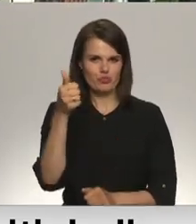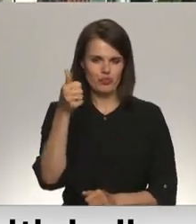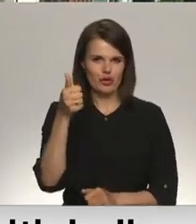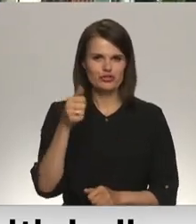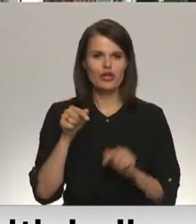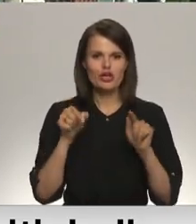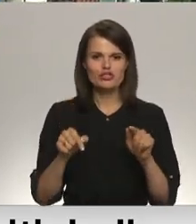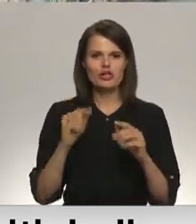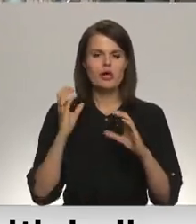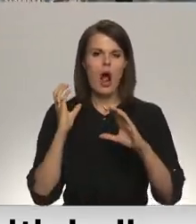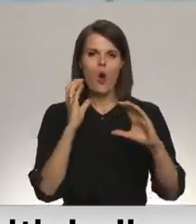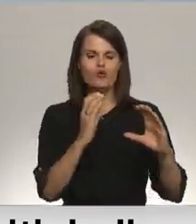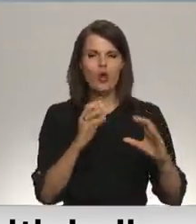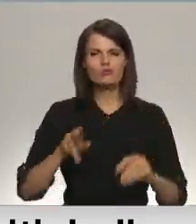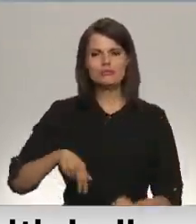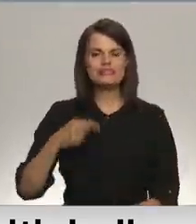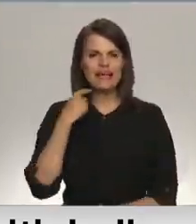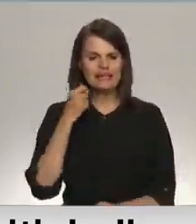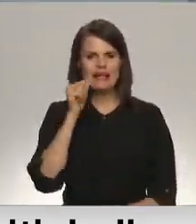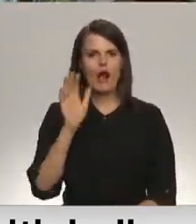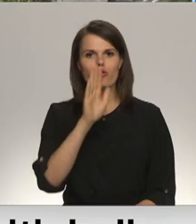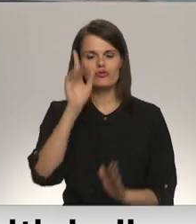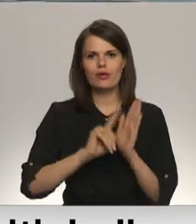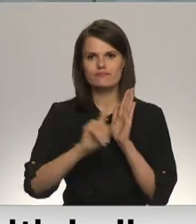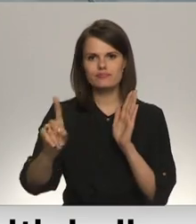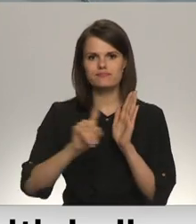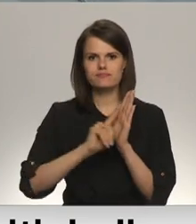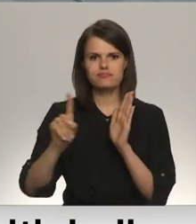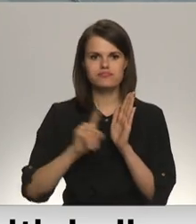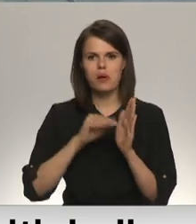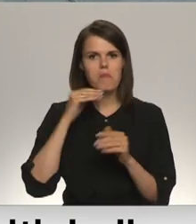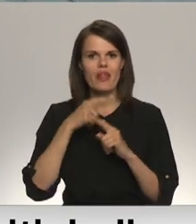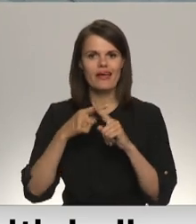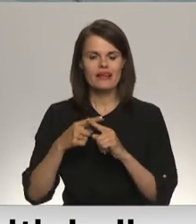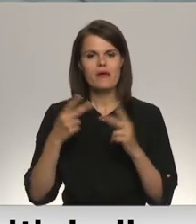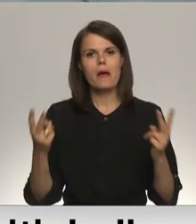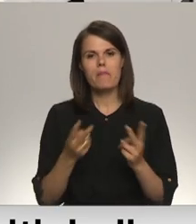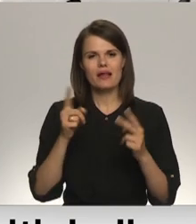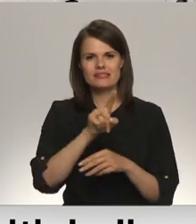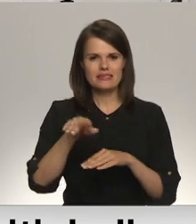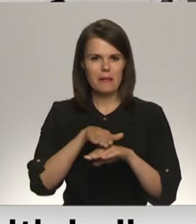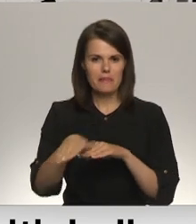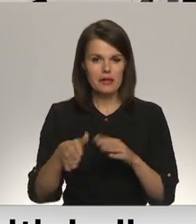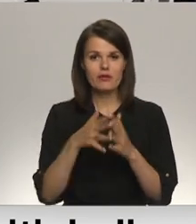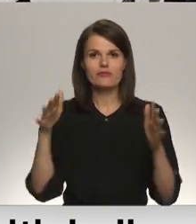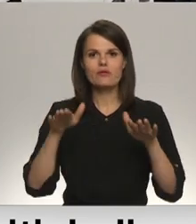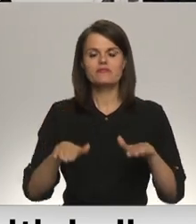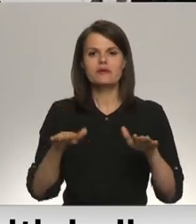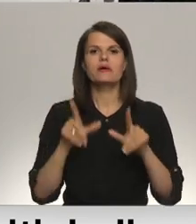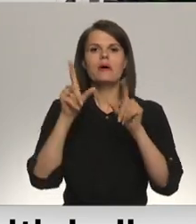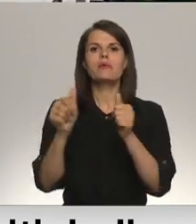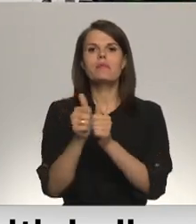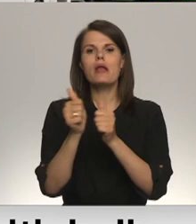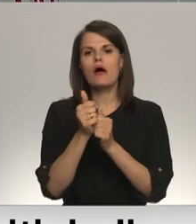Šis ir autobuss Minska Rīga, kurš katru dienu dodas uz Baltkrieviju un atpakaļ. Parasti reizi ir aizpildīta, jo daudz vietēja, ja dodas uz kaimiņu